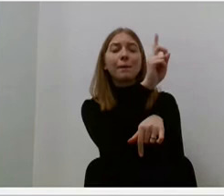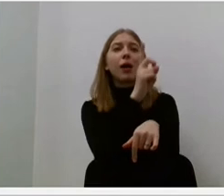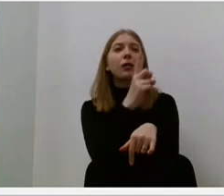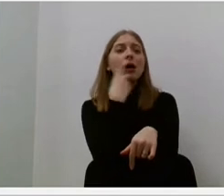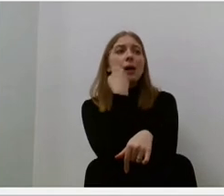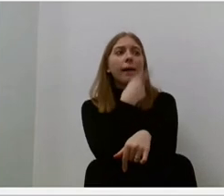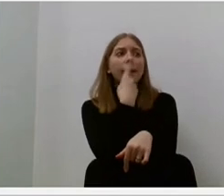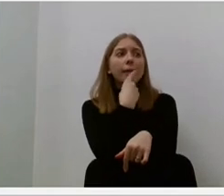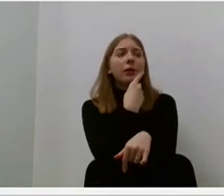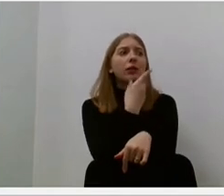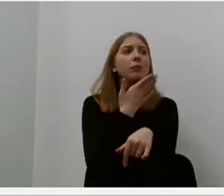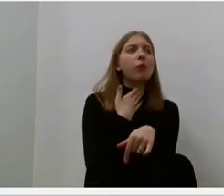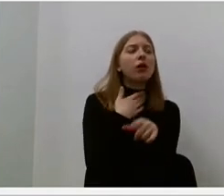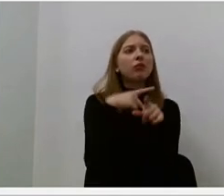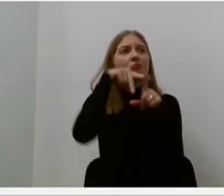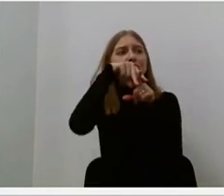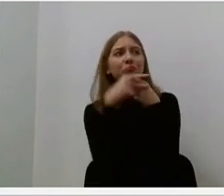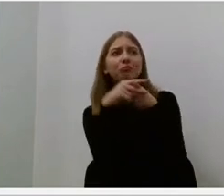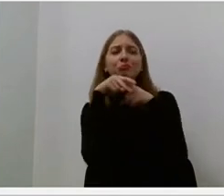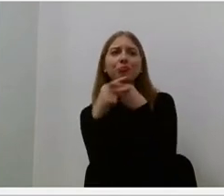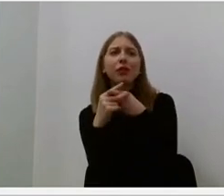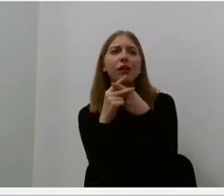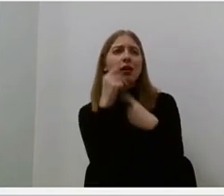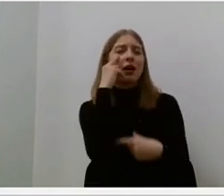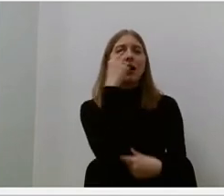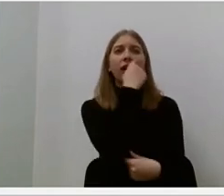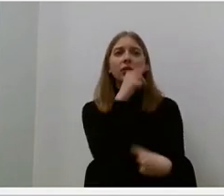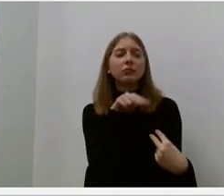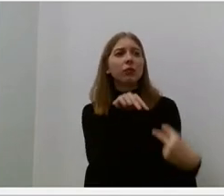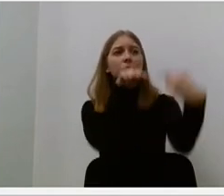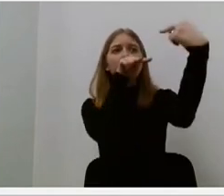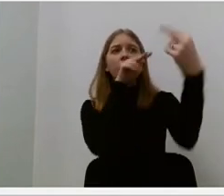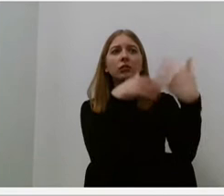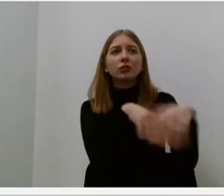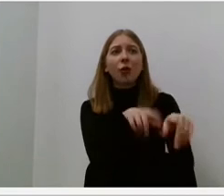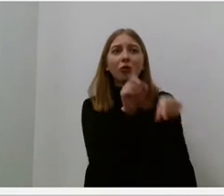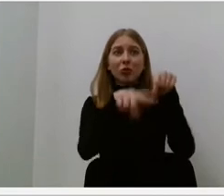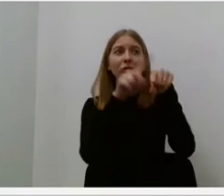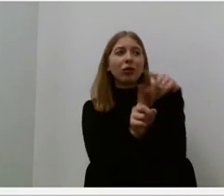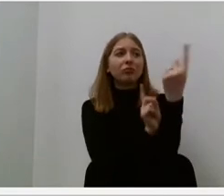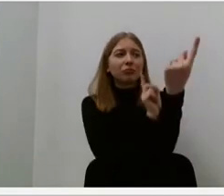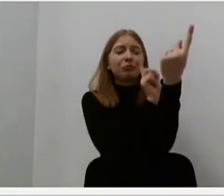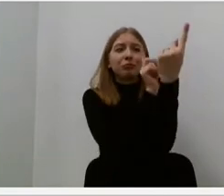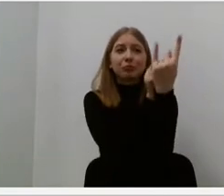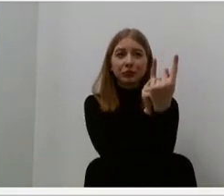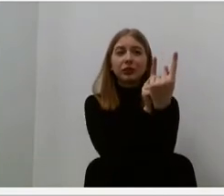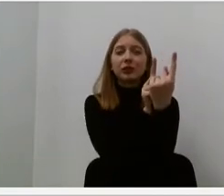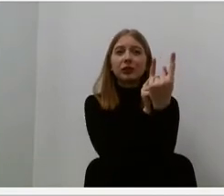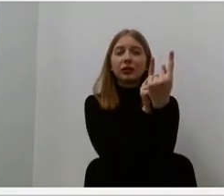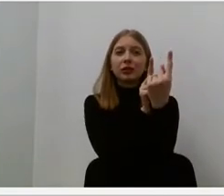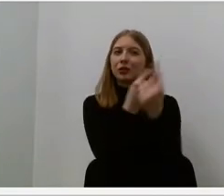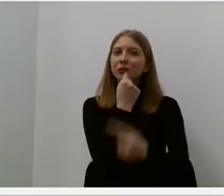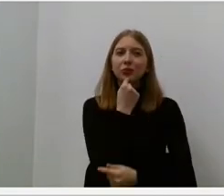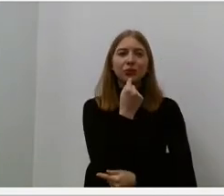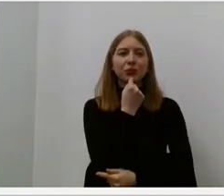paliesti. Akis jau susitinka. Ir susitikimas čia pat. Na, vėliau vis dėl to